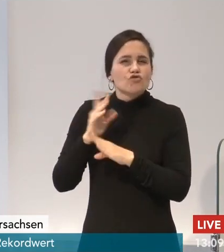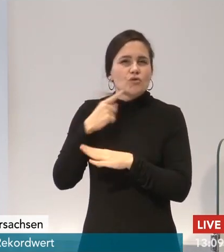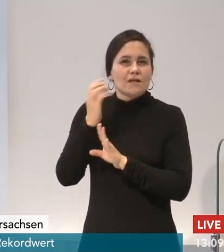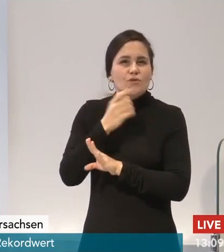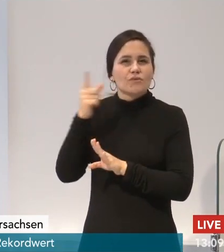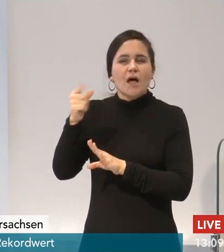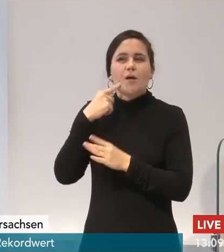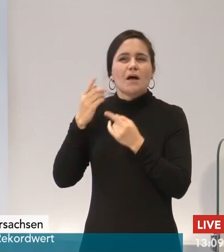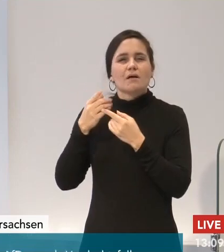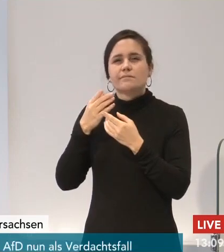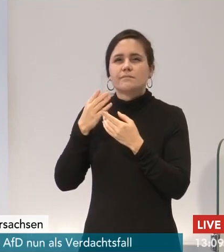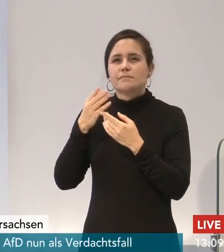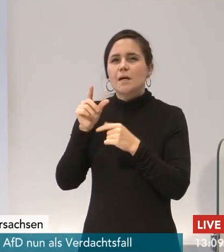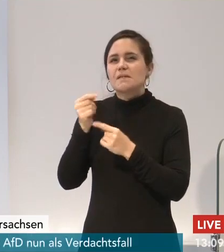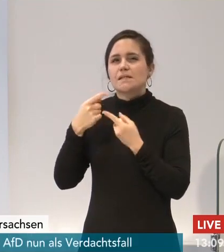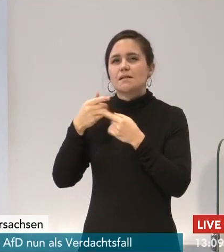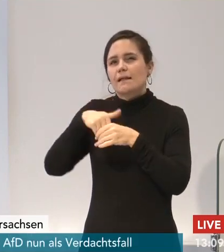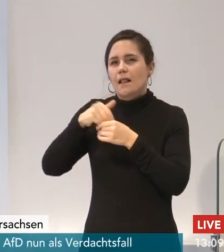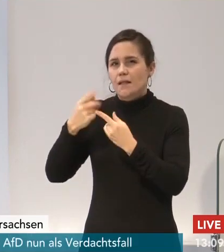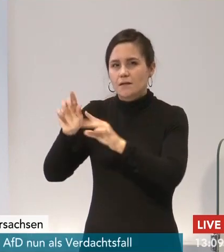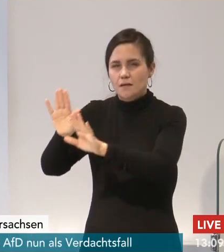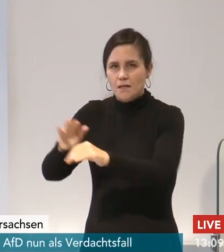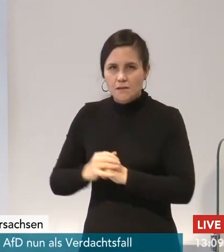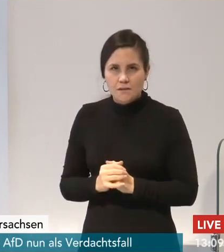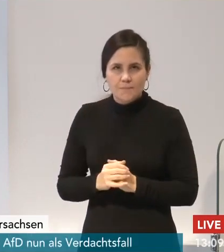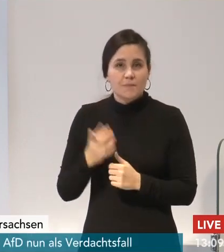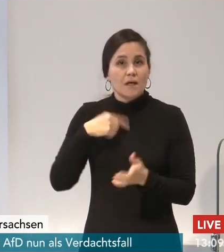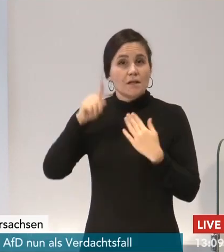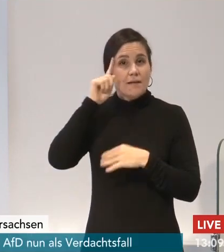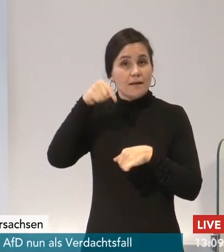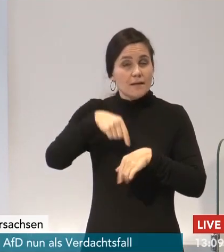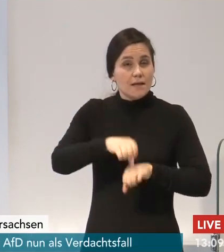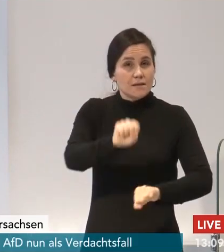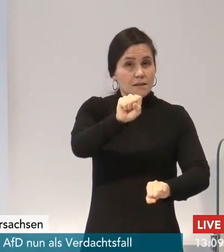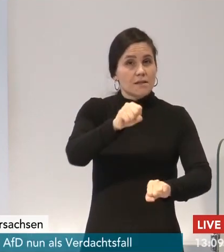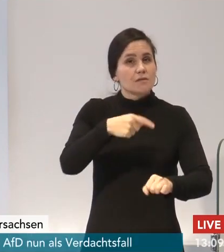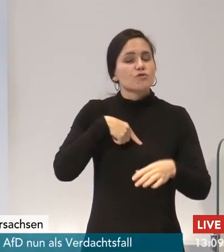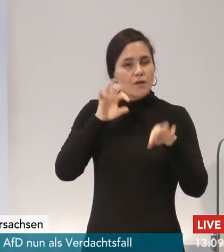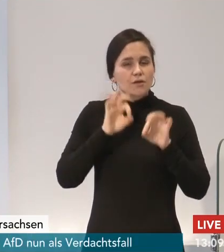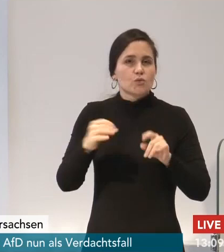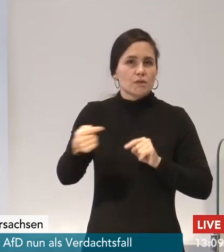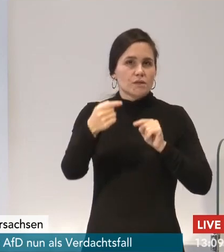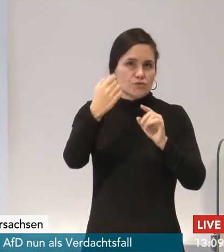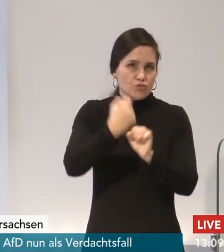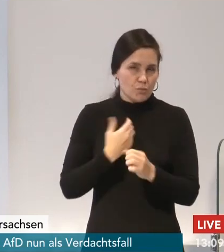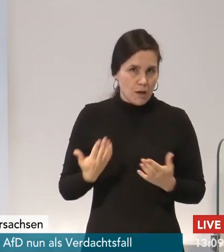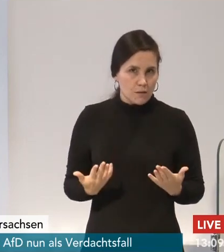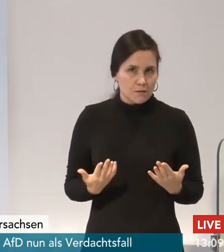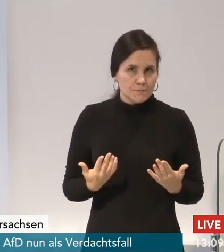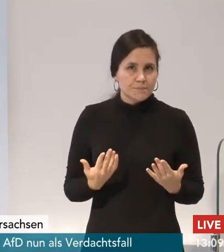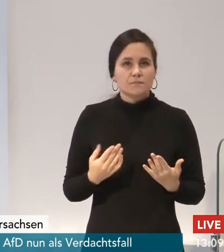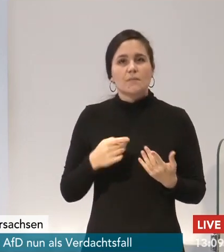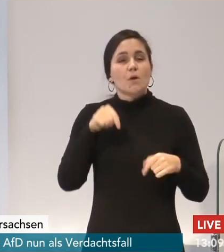dass wir eine breite Diskussion im Land darüber haben sollten. Wir werden heute die unterschiedlichen Verbände, die